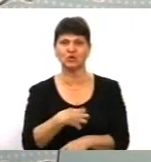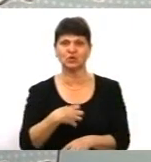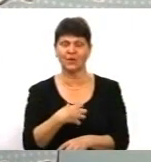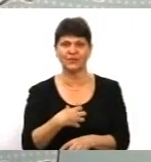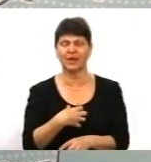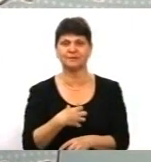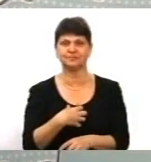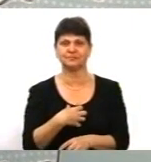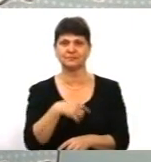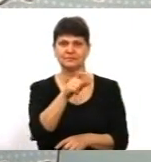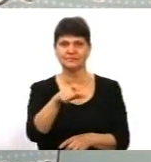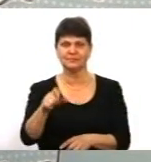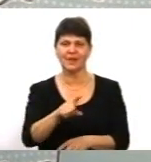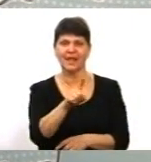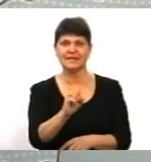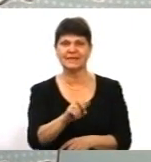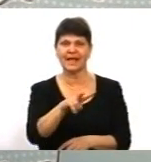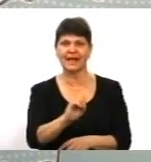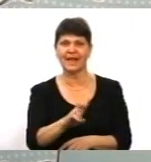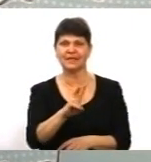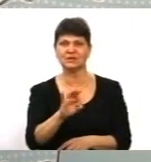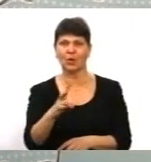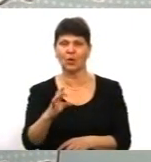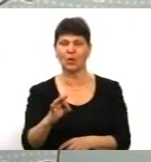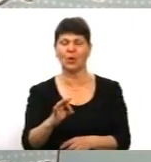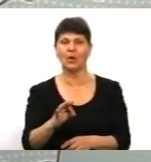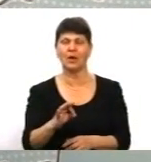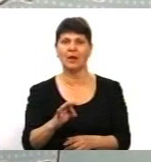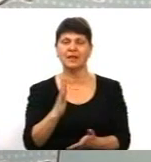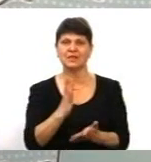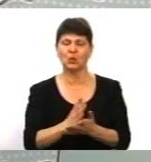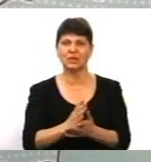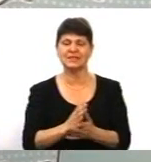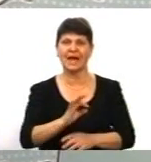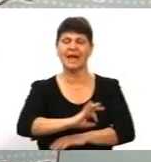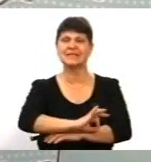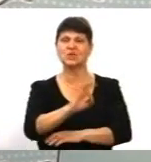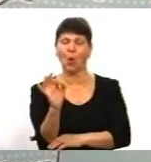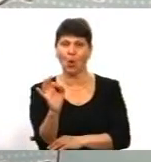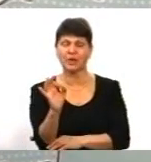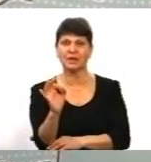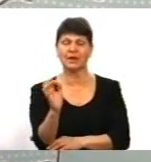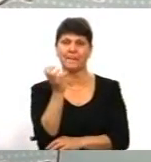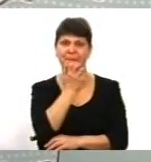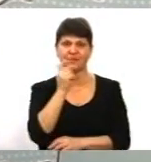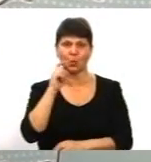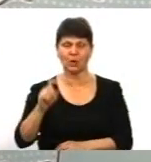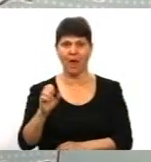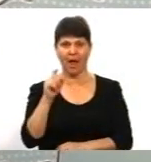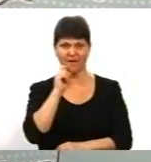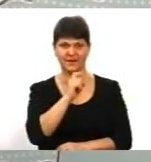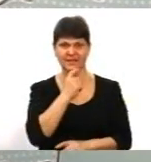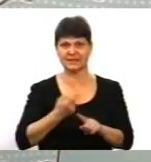Зеленського знаходиться на сході і півдні України. Ми знаємо, що Вінниця – це, скоріше, центр